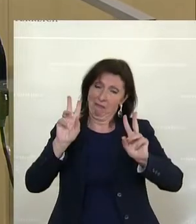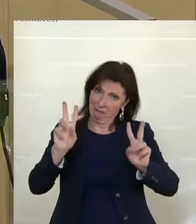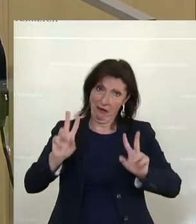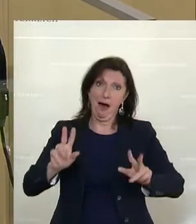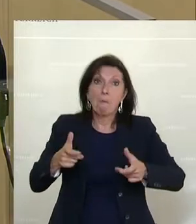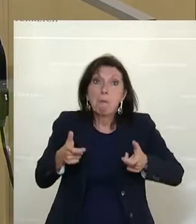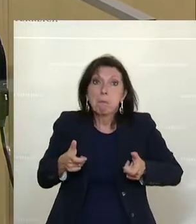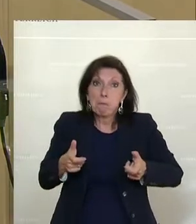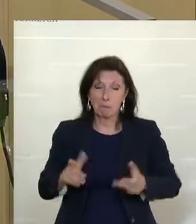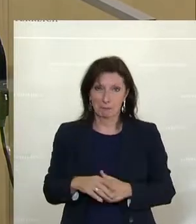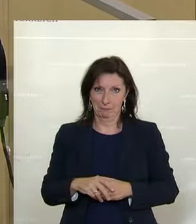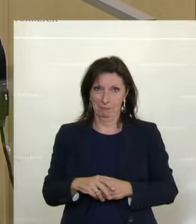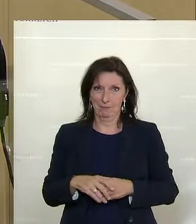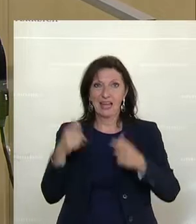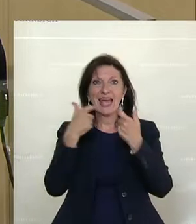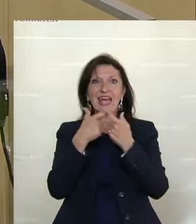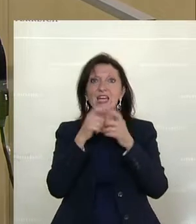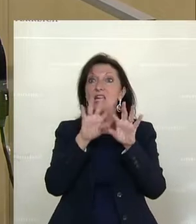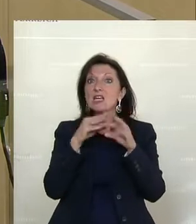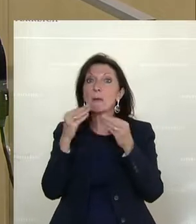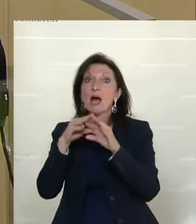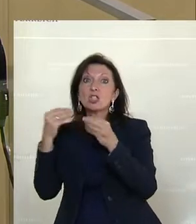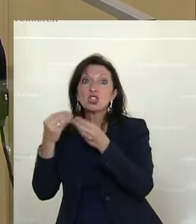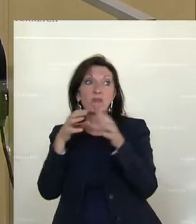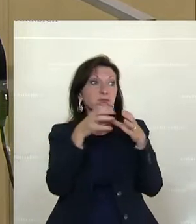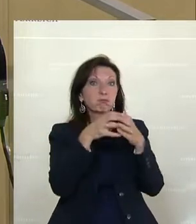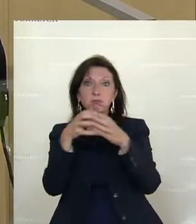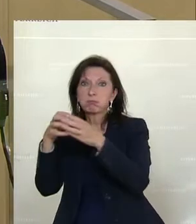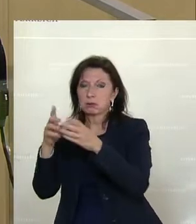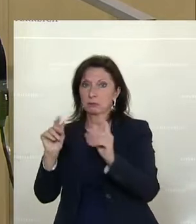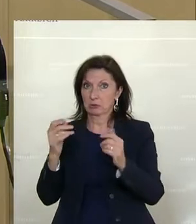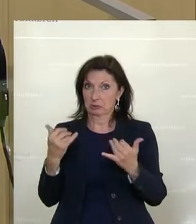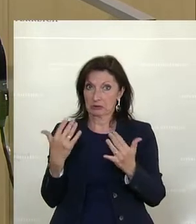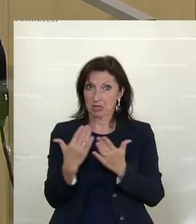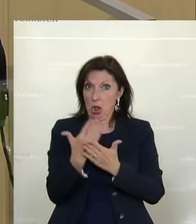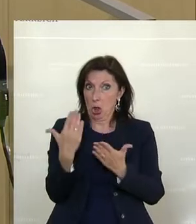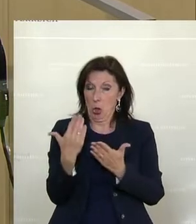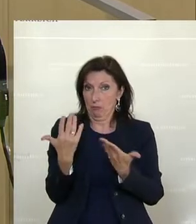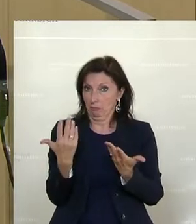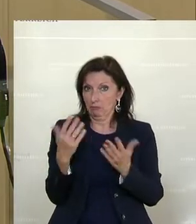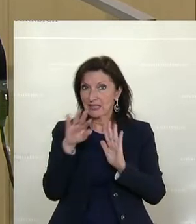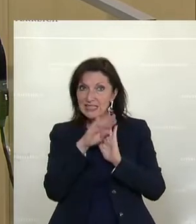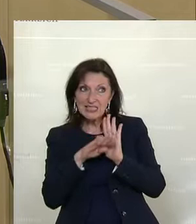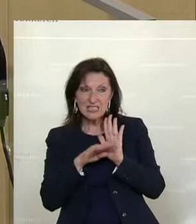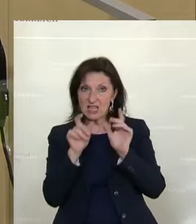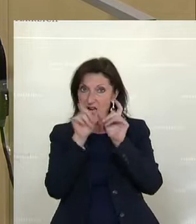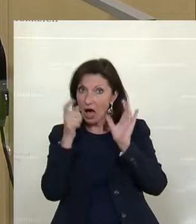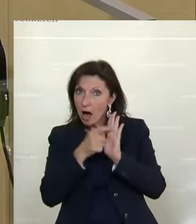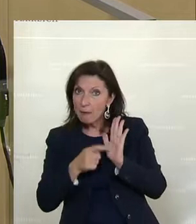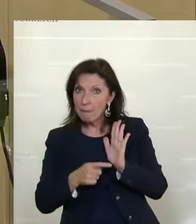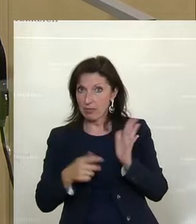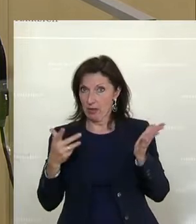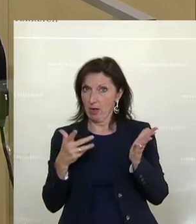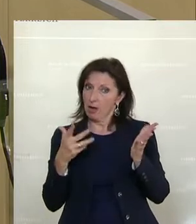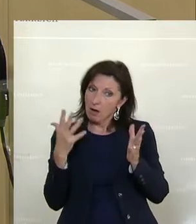betreten etwa mit den Energiegemeinschaften, die wurden schon erwähnt, Neuland. Wir gestalten die gesetzlichen Rahmenbedingungen, um für eine